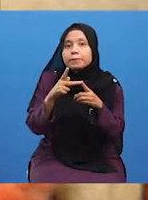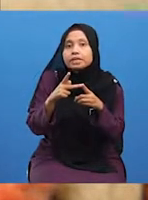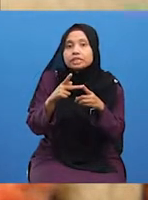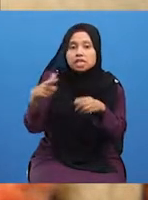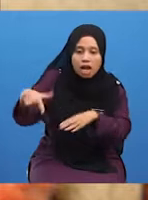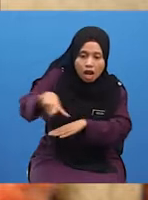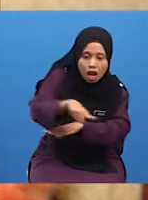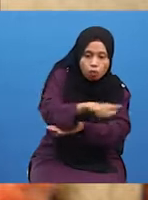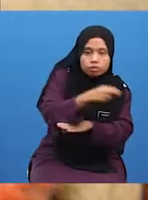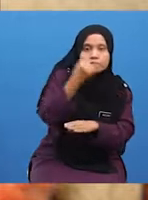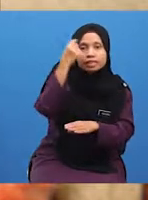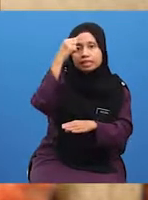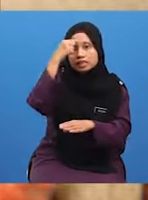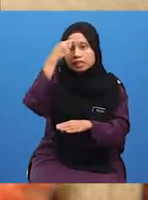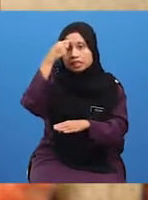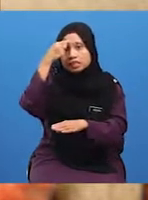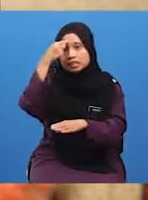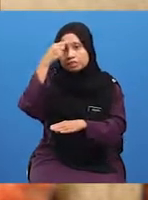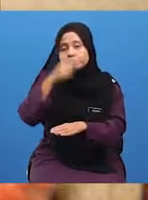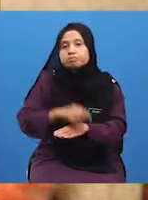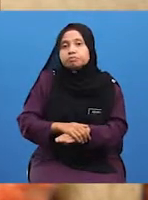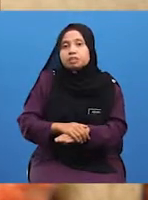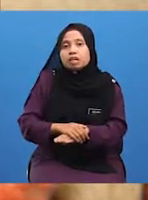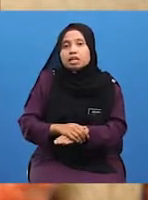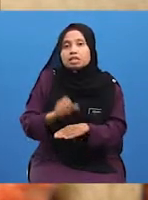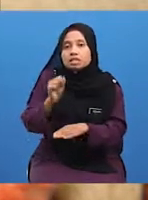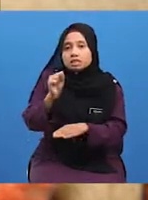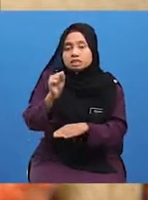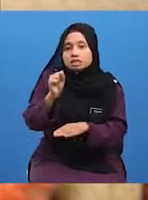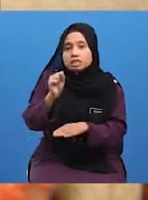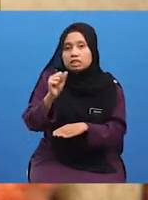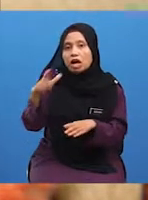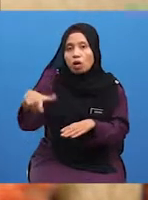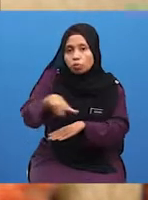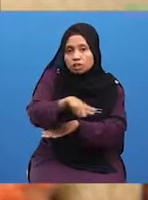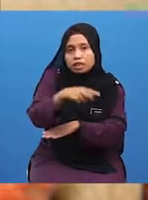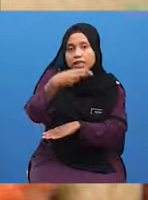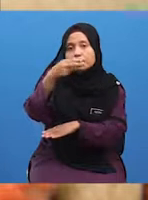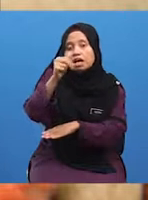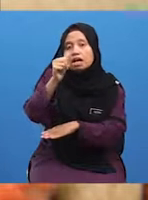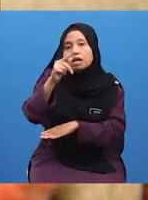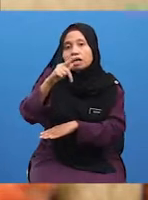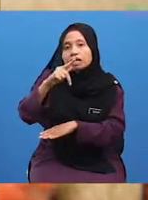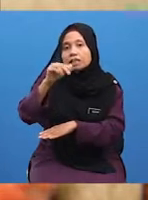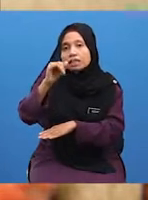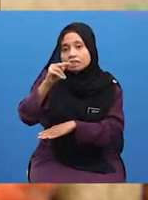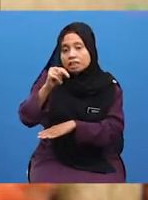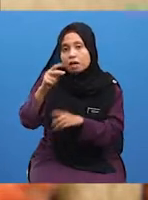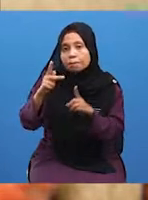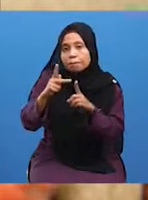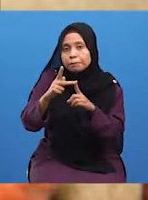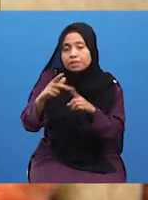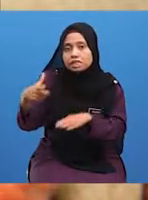Lautan Hindi, Larui kepada Lautan Lautan Hargin kepada